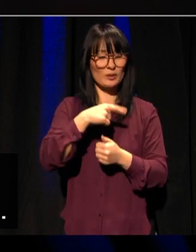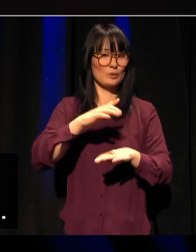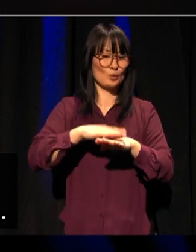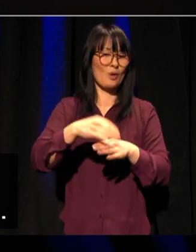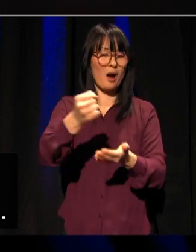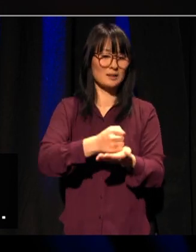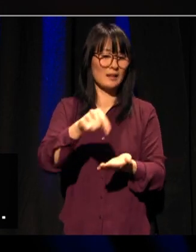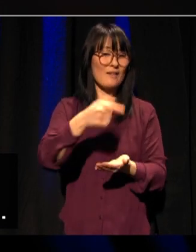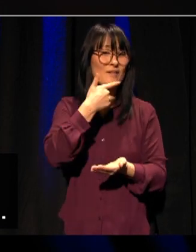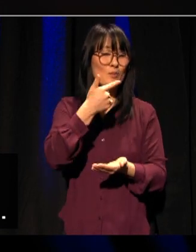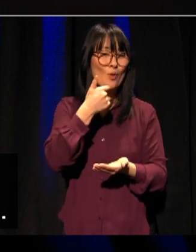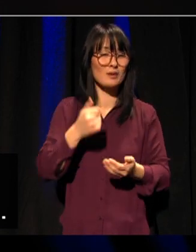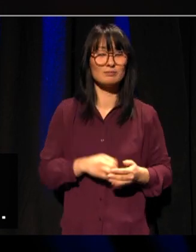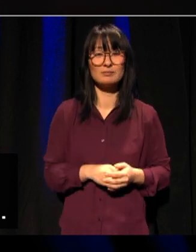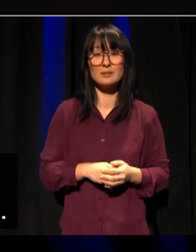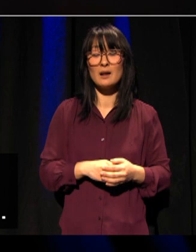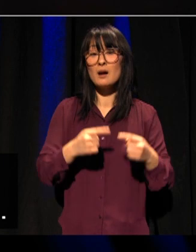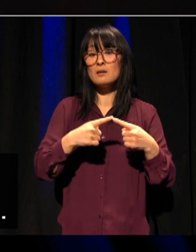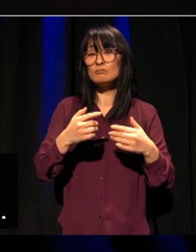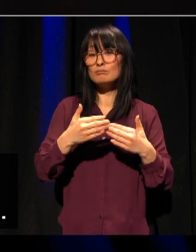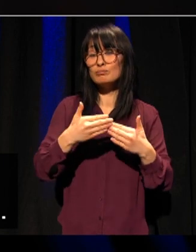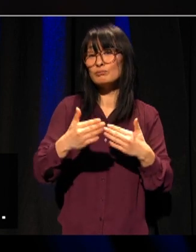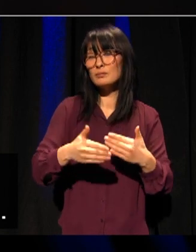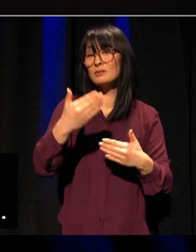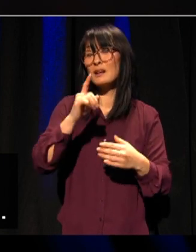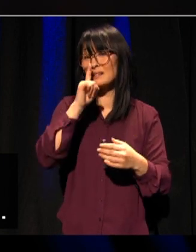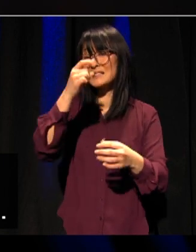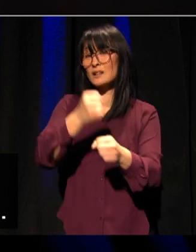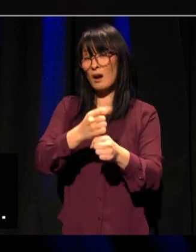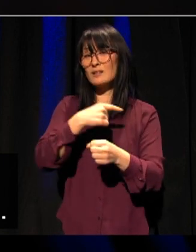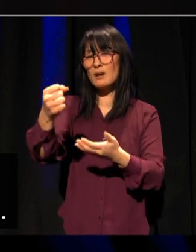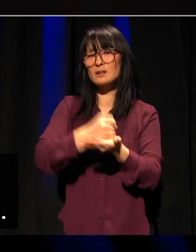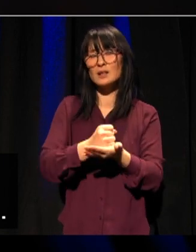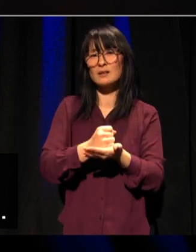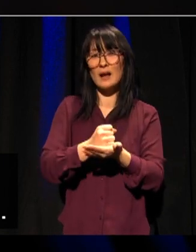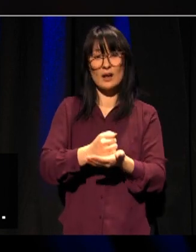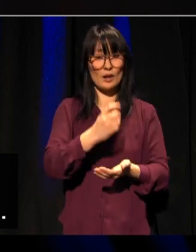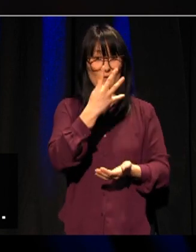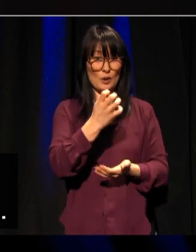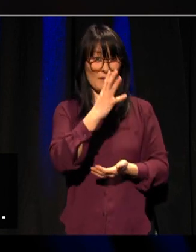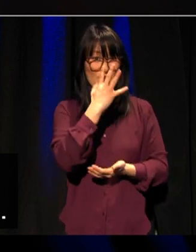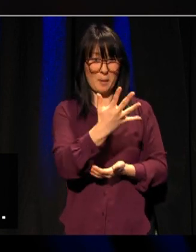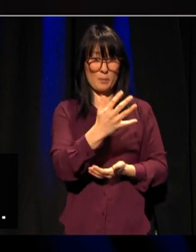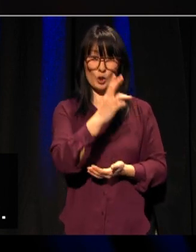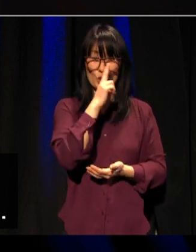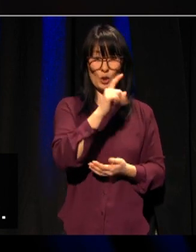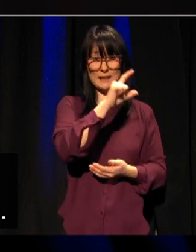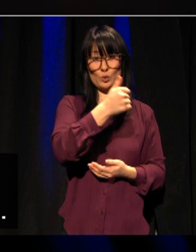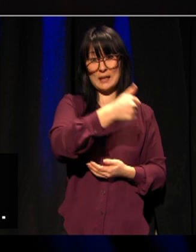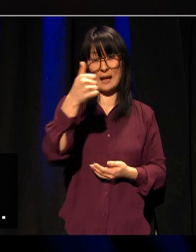I neste runde skal vi tilsette nye instituttledere på 45 av våre 55 institutter